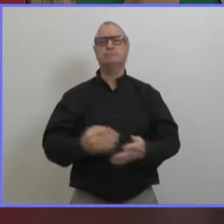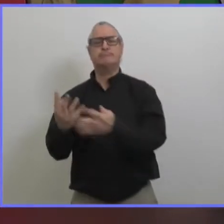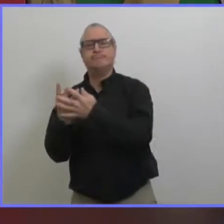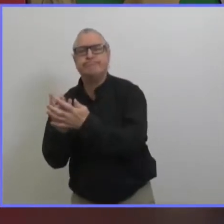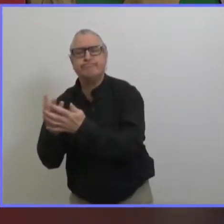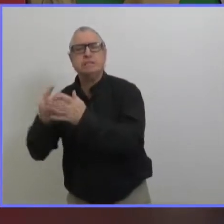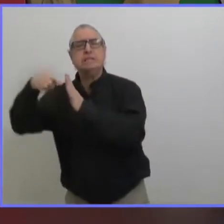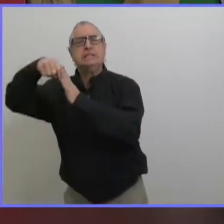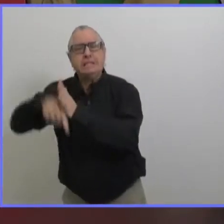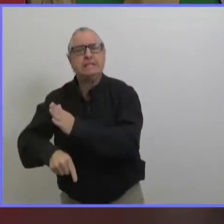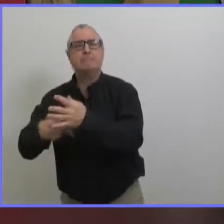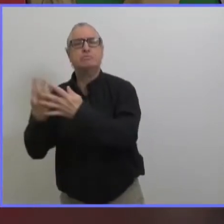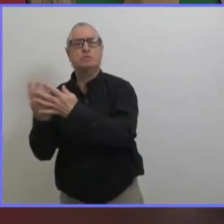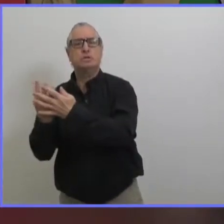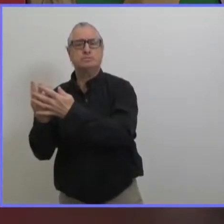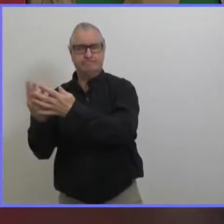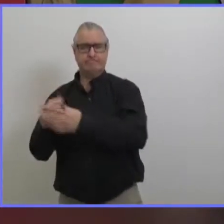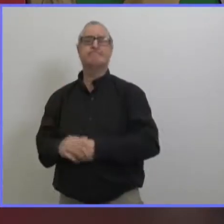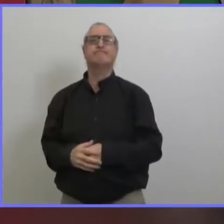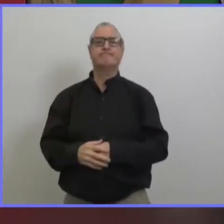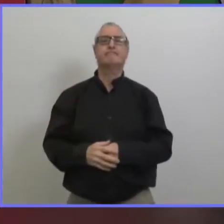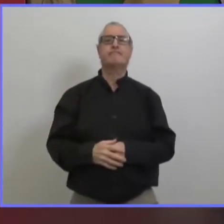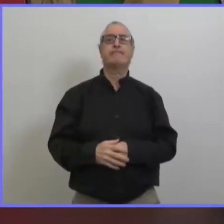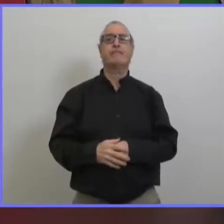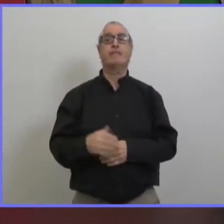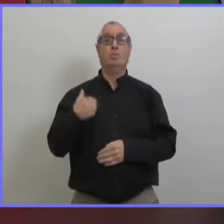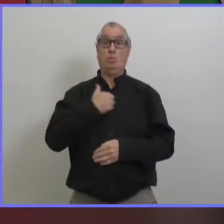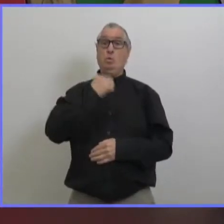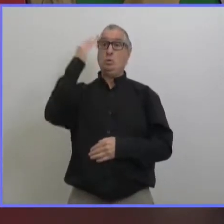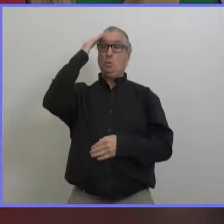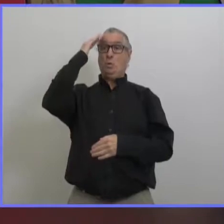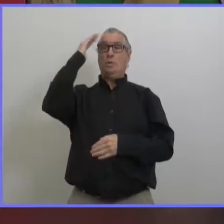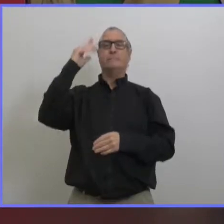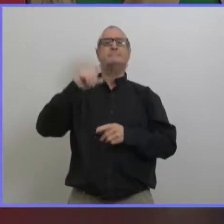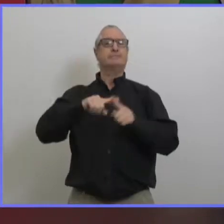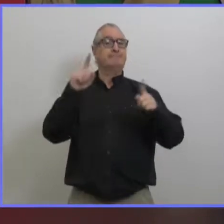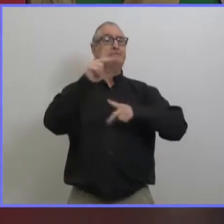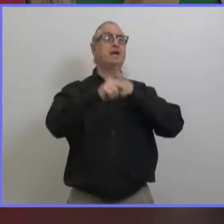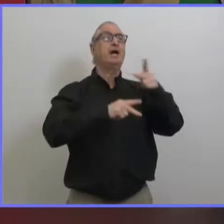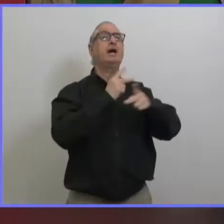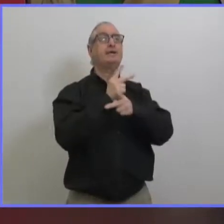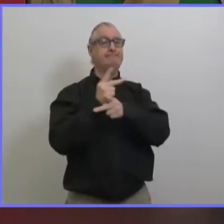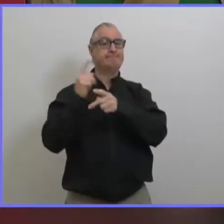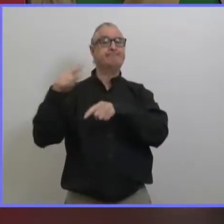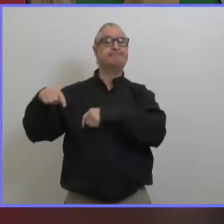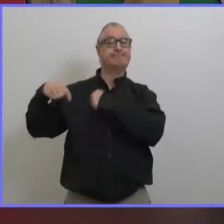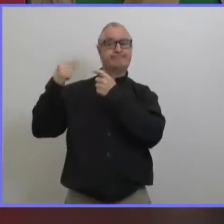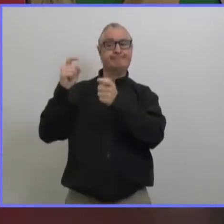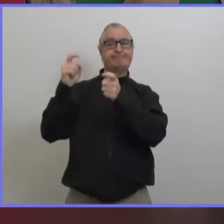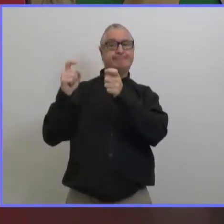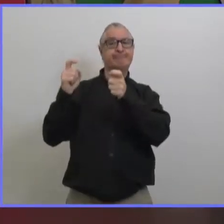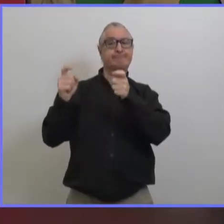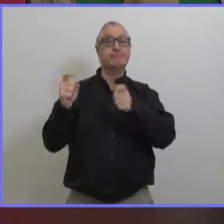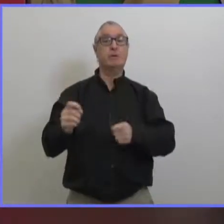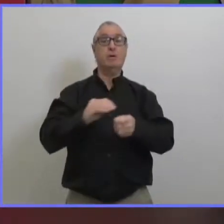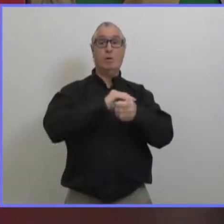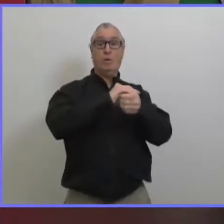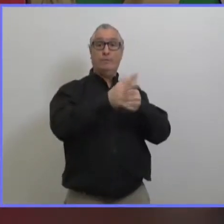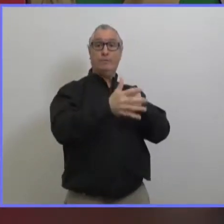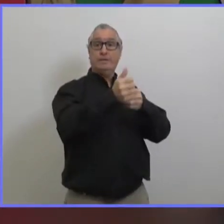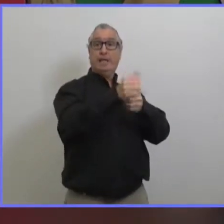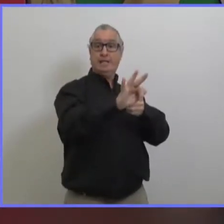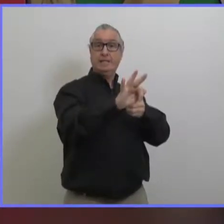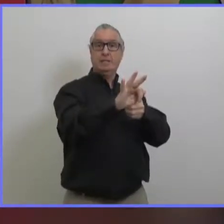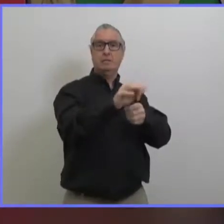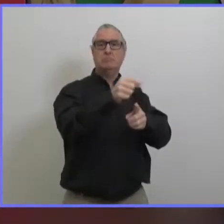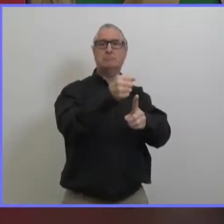des variants préoccupants nous savons que les virus tels que celui qui cause la copie 19 ont tendance à muter au